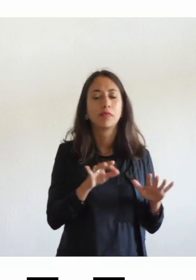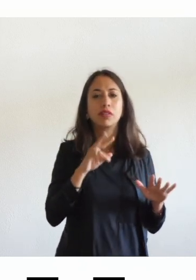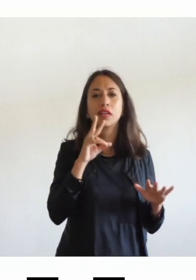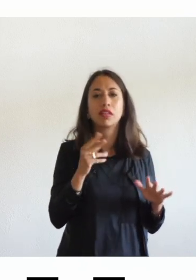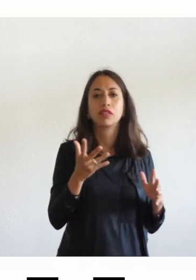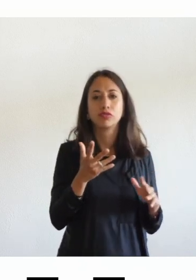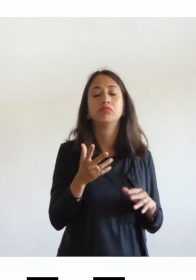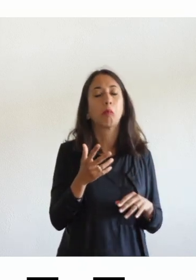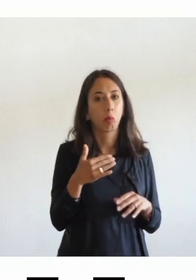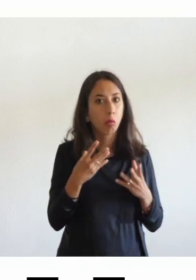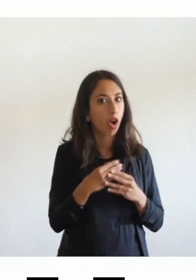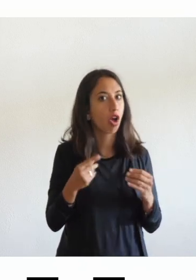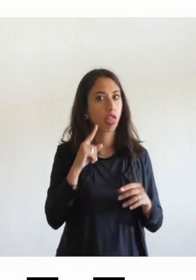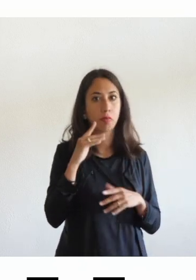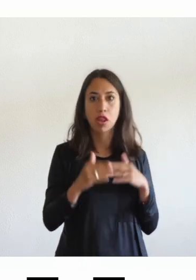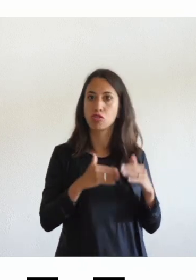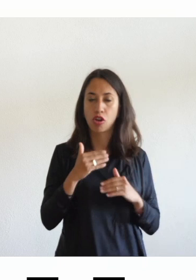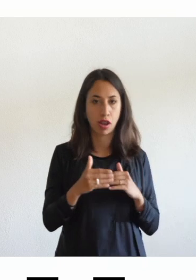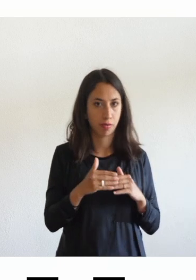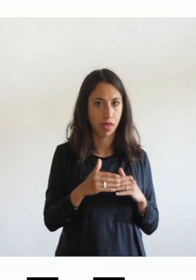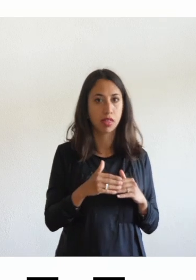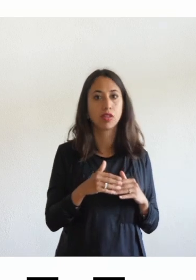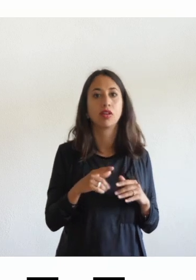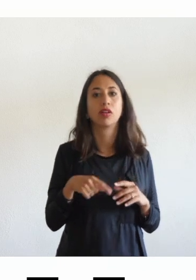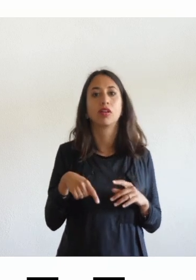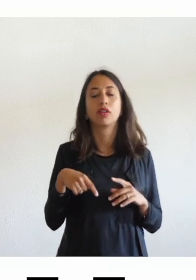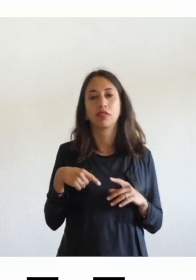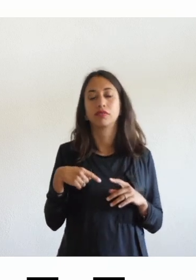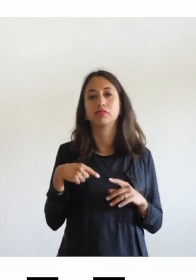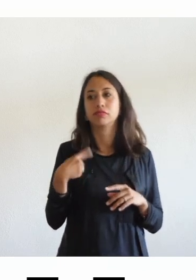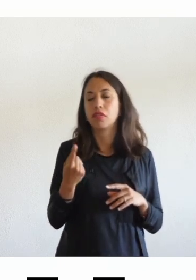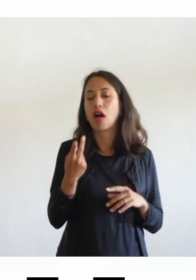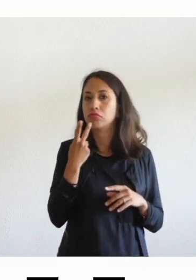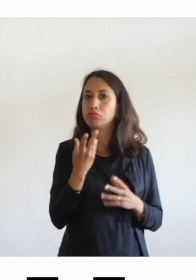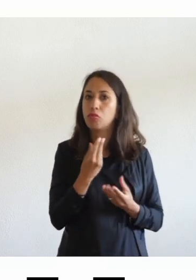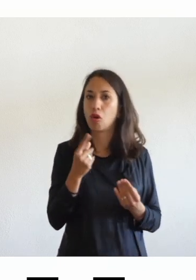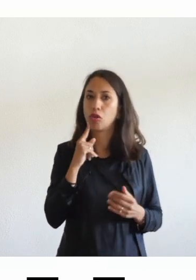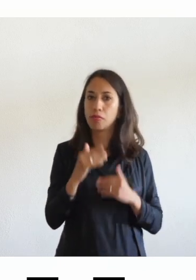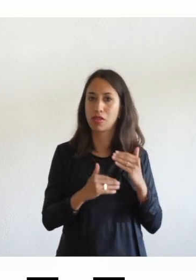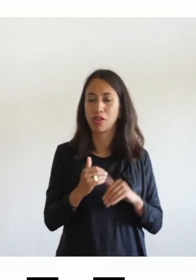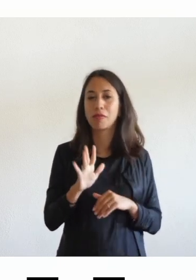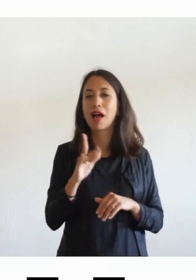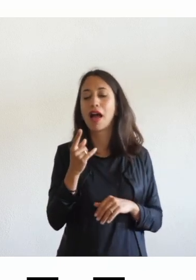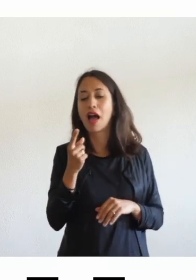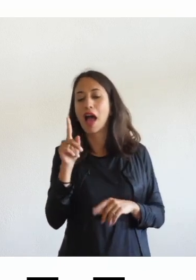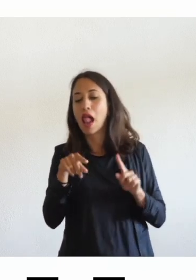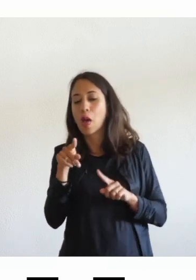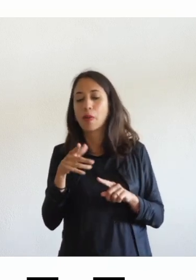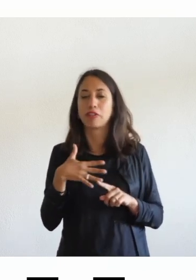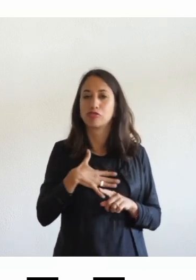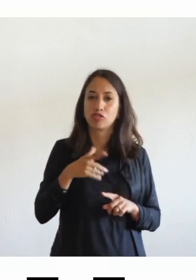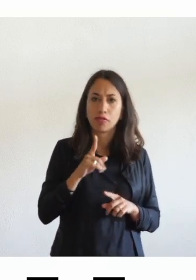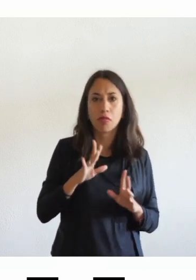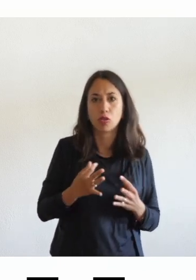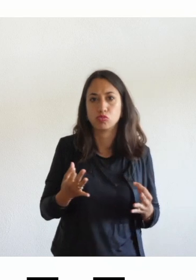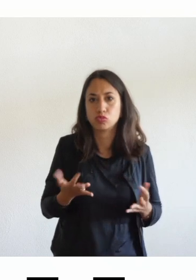notevoli miglioramenti e altri comunque leggeri miglioramenti c'è una piccola fetta che non è contenta ma è